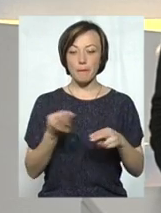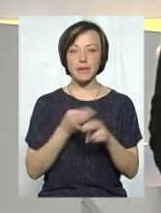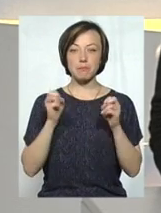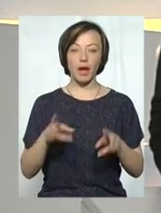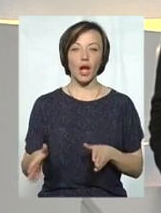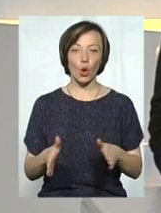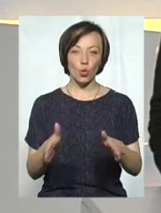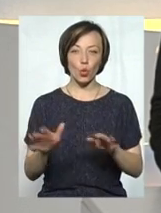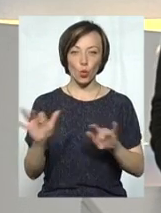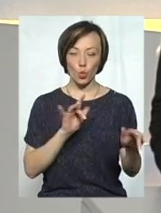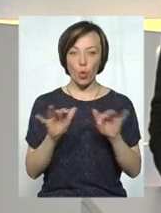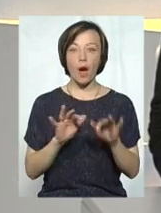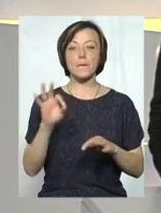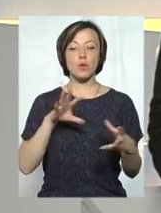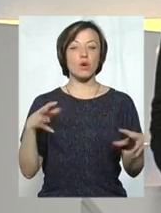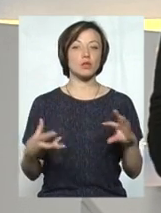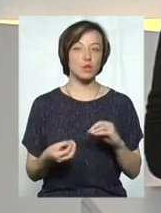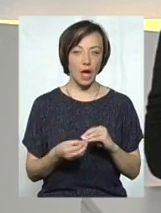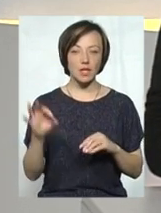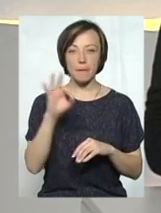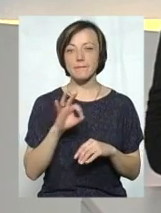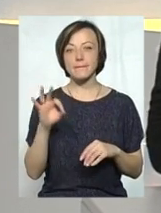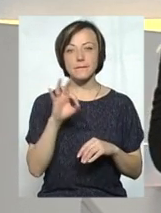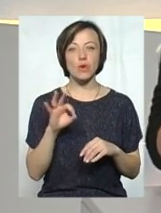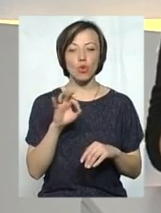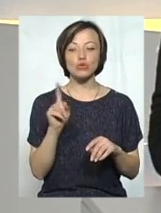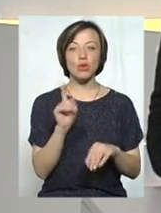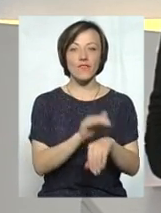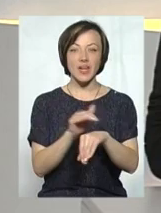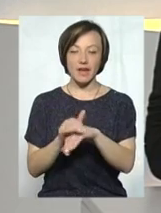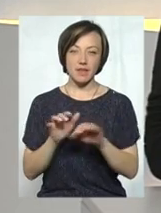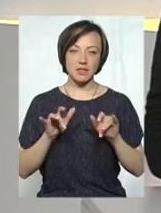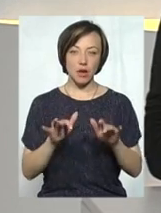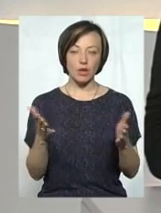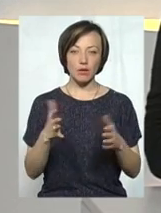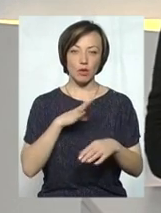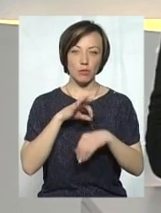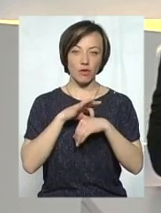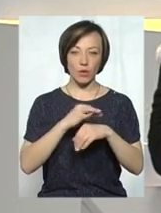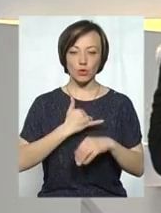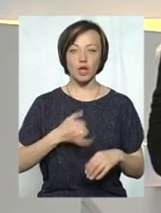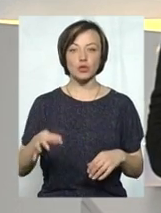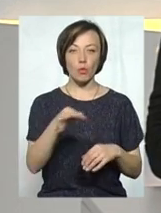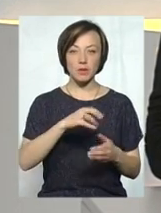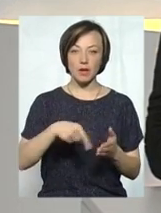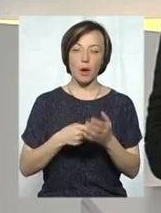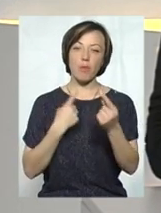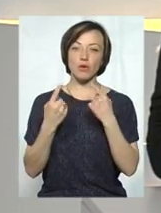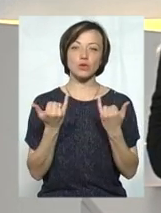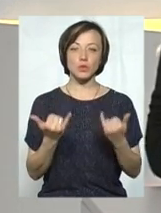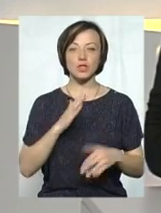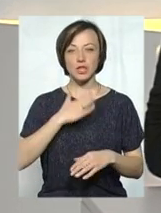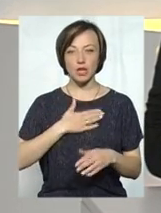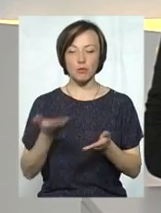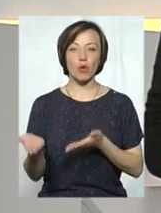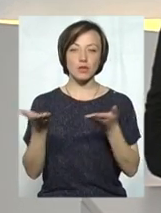руху. Про його наслідки, про те, що виявили і про заходи, які були проведені в нашій області та місті, поговоримо сьогодні з